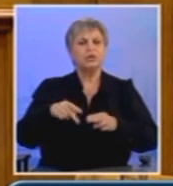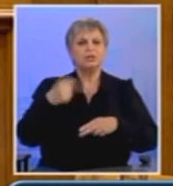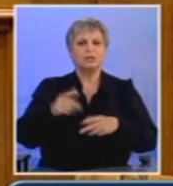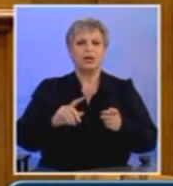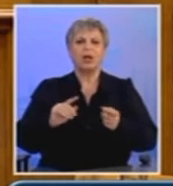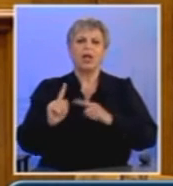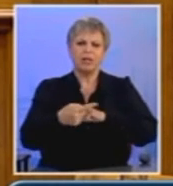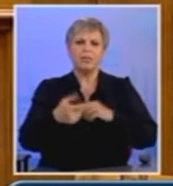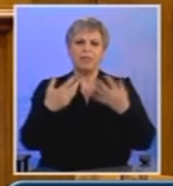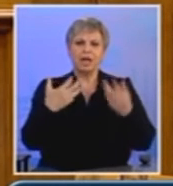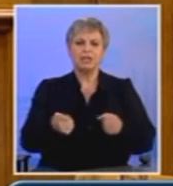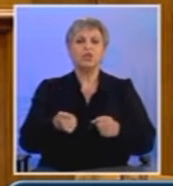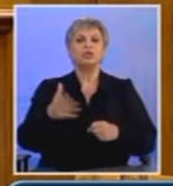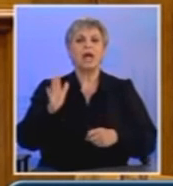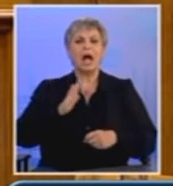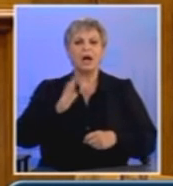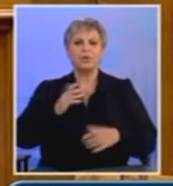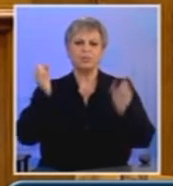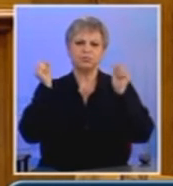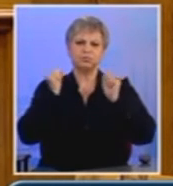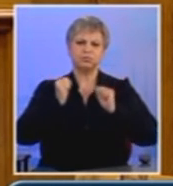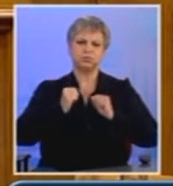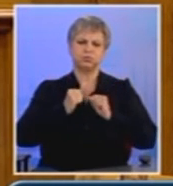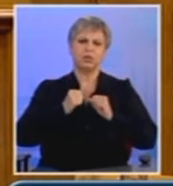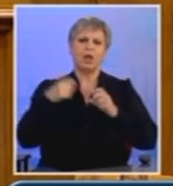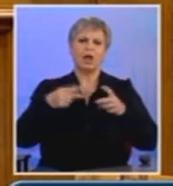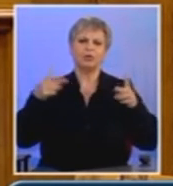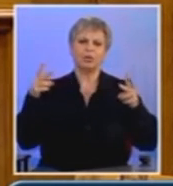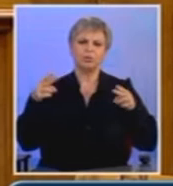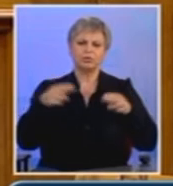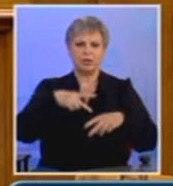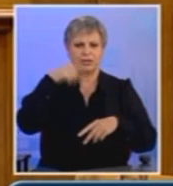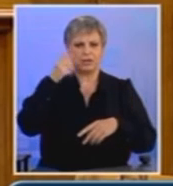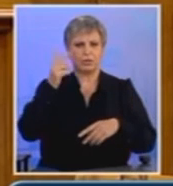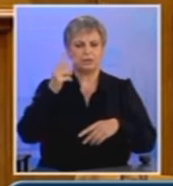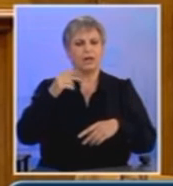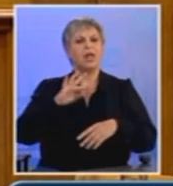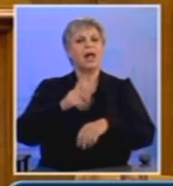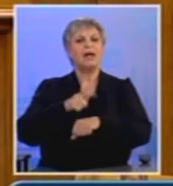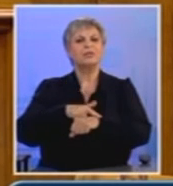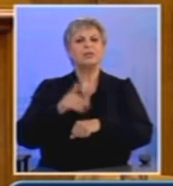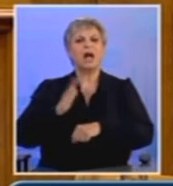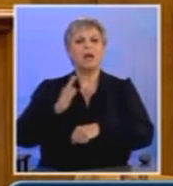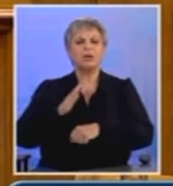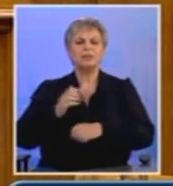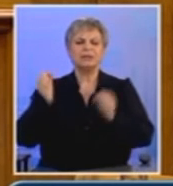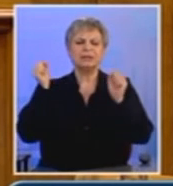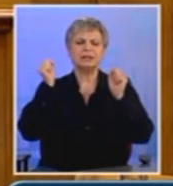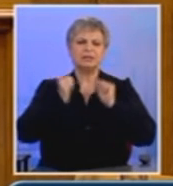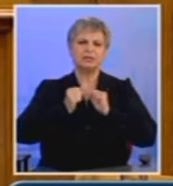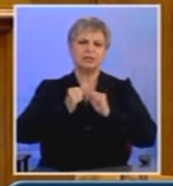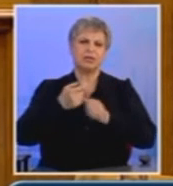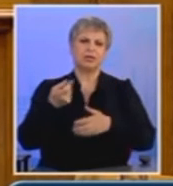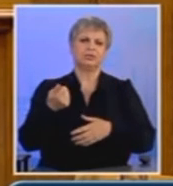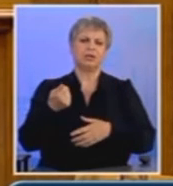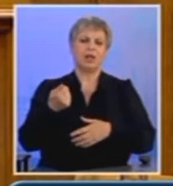αντιλαϊκής επίθεσης. Το ίδιο συμβαίνει και τώρα. Ο λαός οδηγείται στη χρεοκοπία πληρώνοντας εκτός των άλλων ένα κρατικό